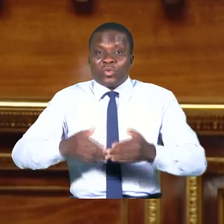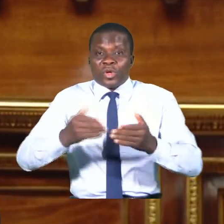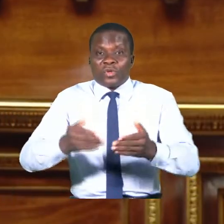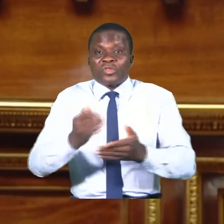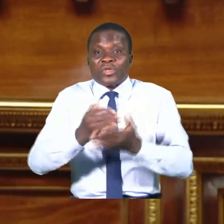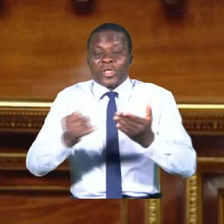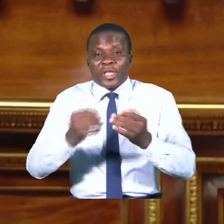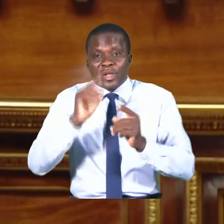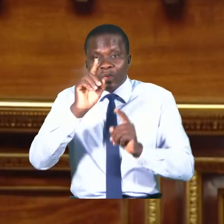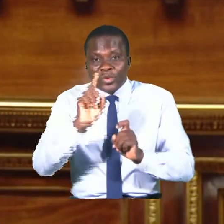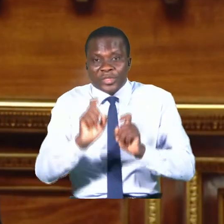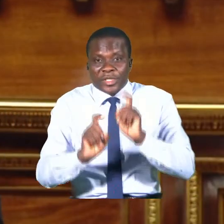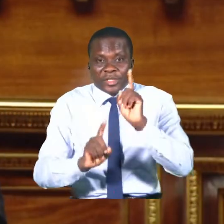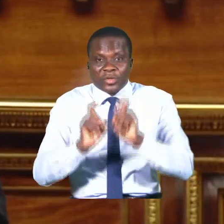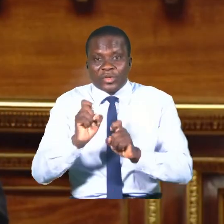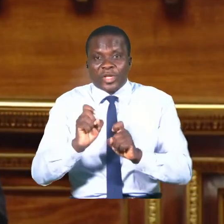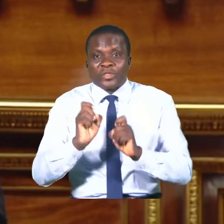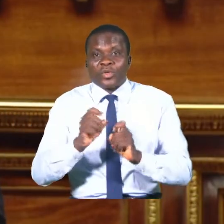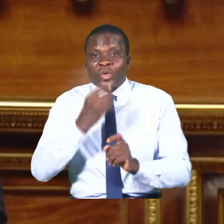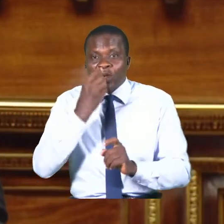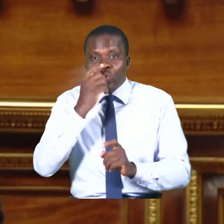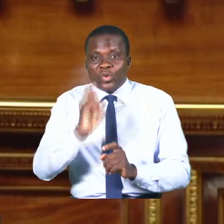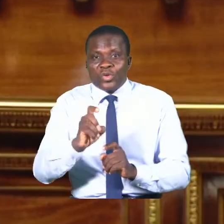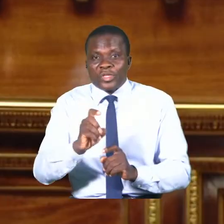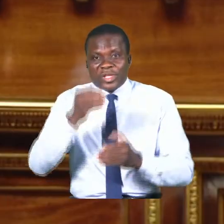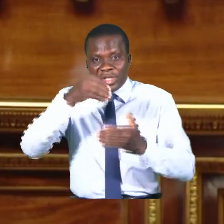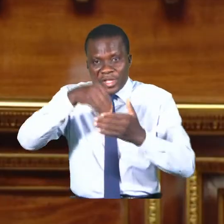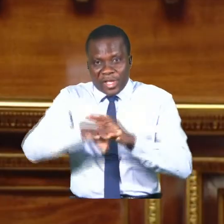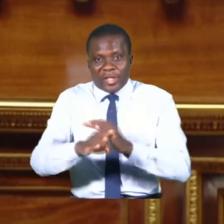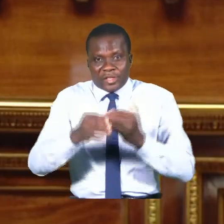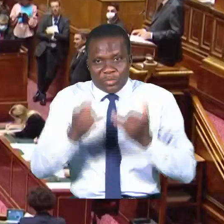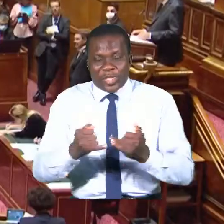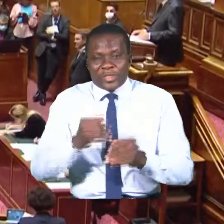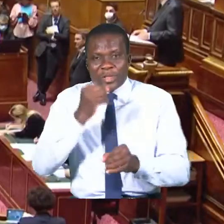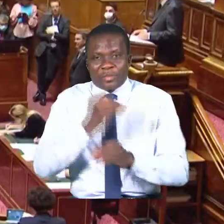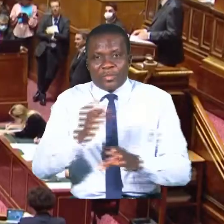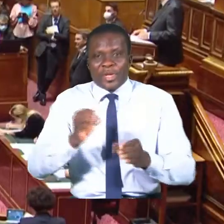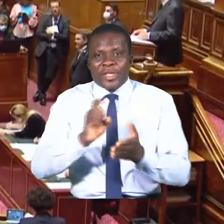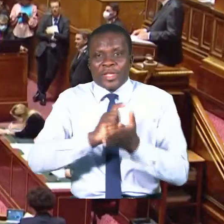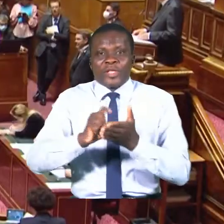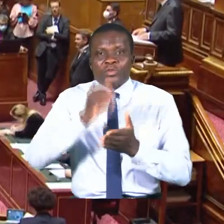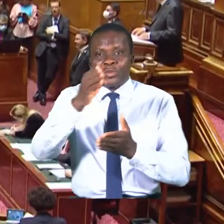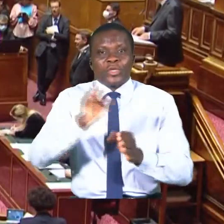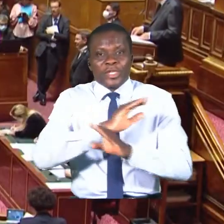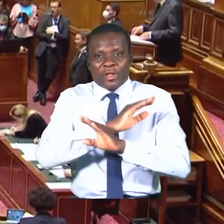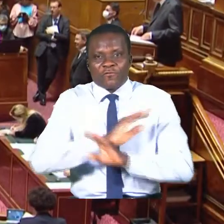interrogations. Le décret entrera donc en vigueur la semaine prochaine.